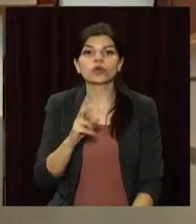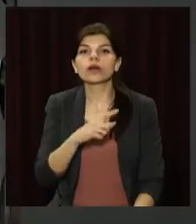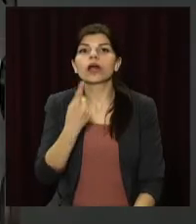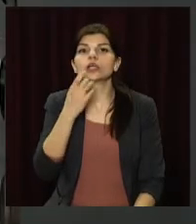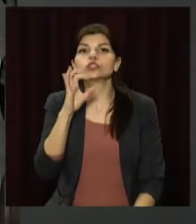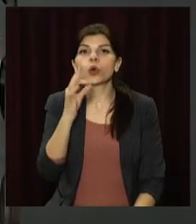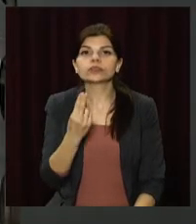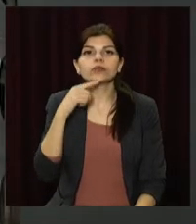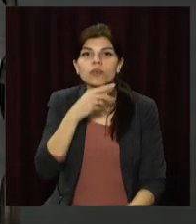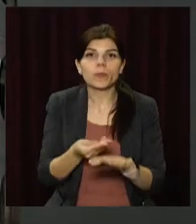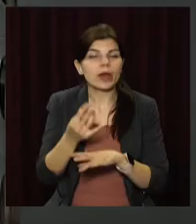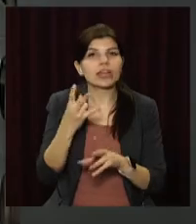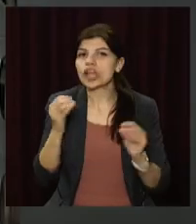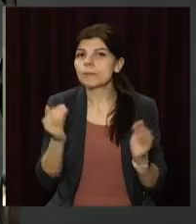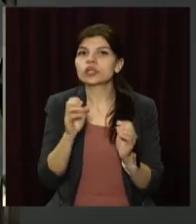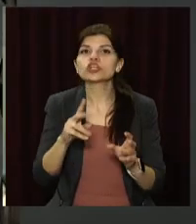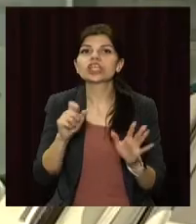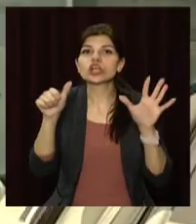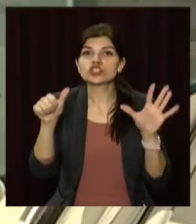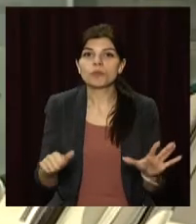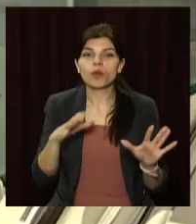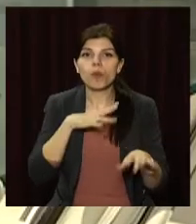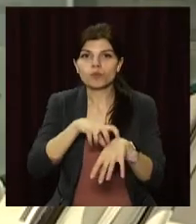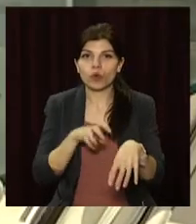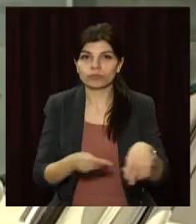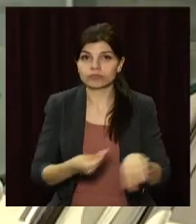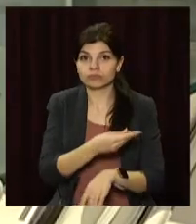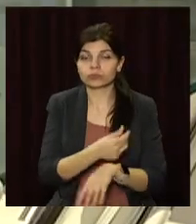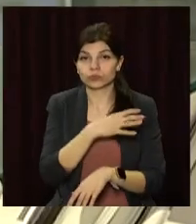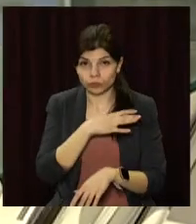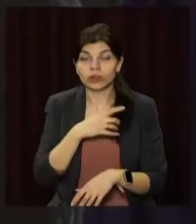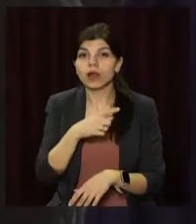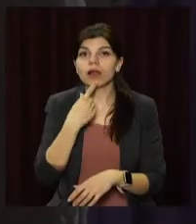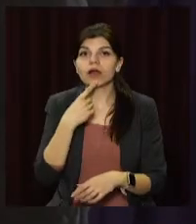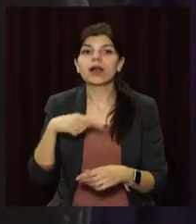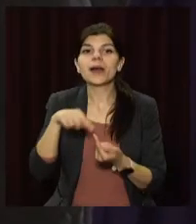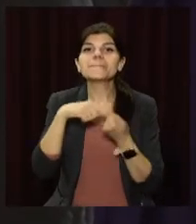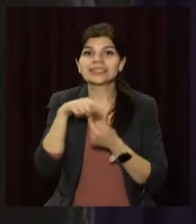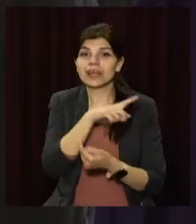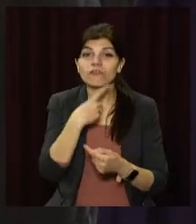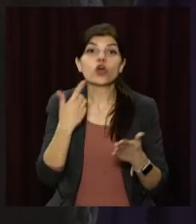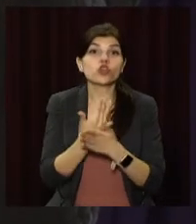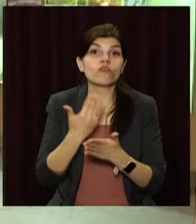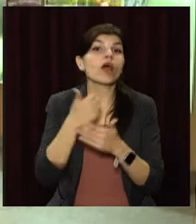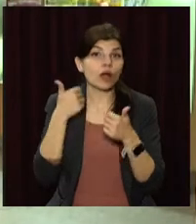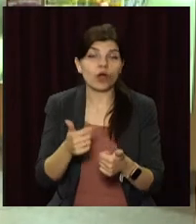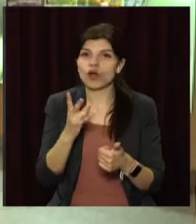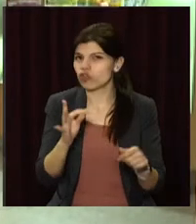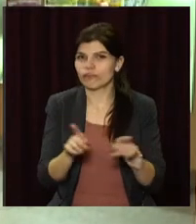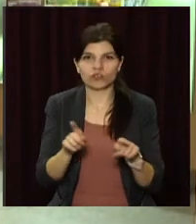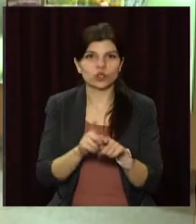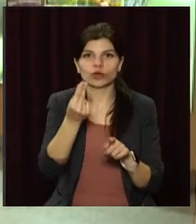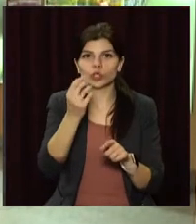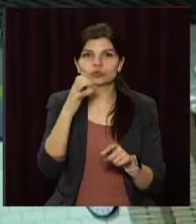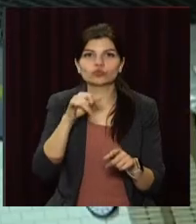єдиний соціальний внесок не менш, ніж за 6 місяців. Втім, відприємці зауважують, новина гарна, але сума все одно